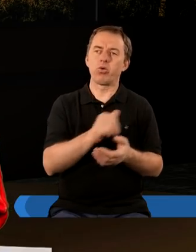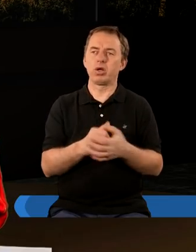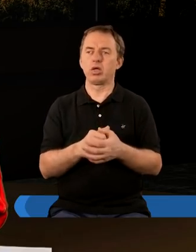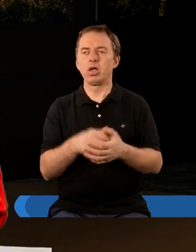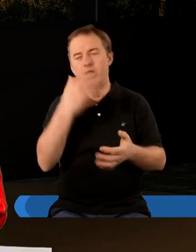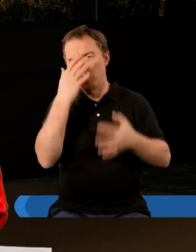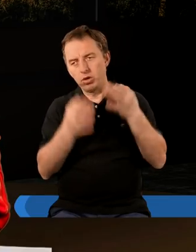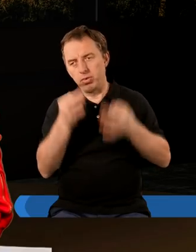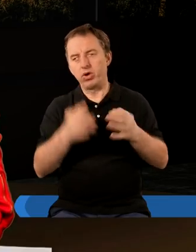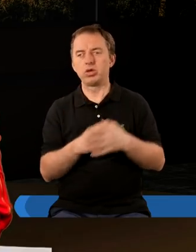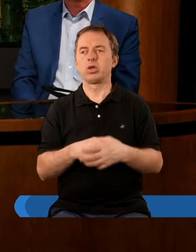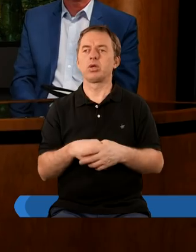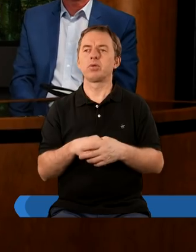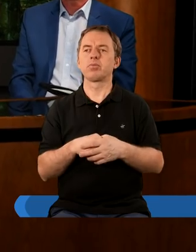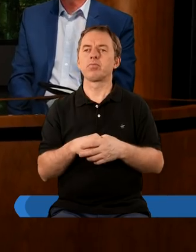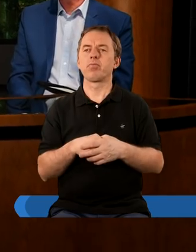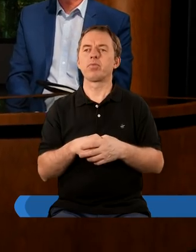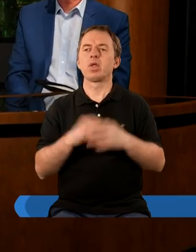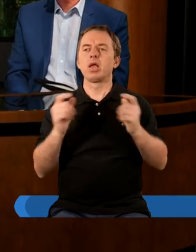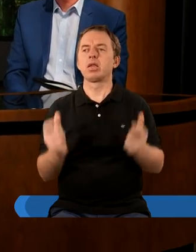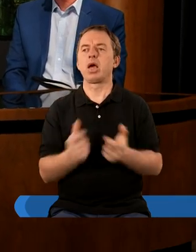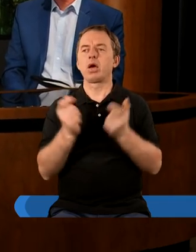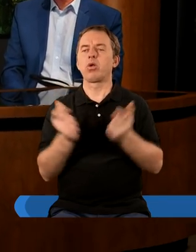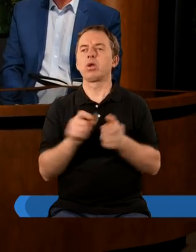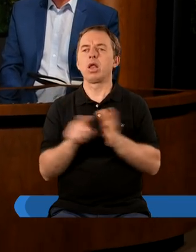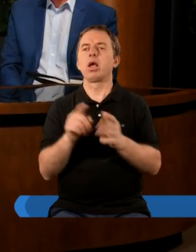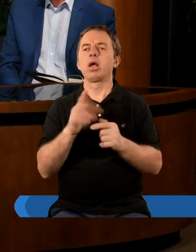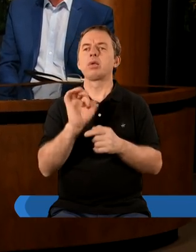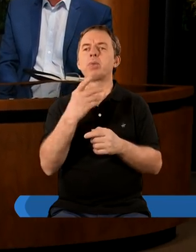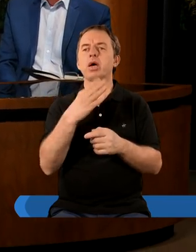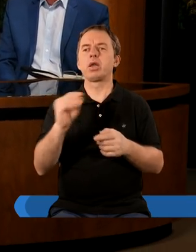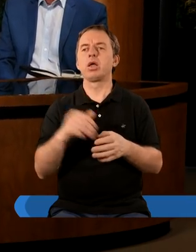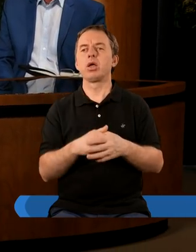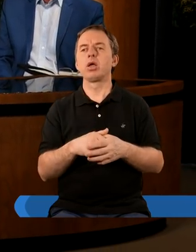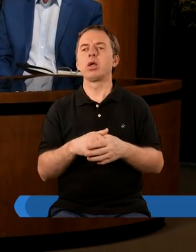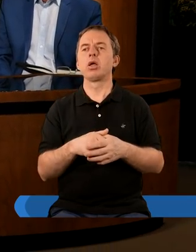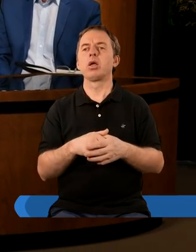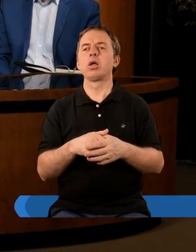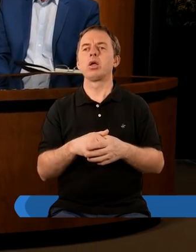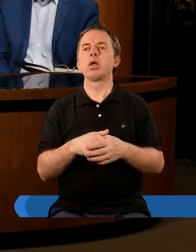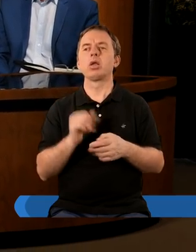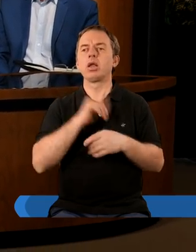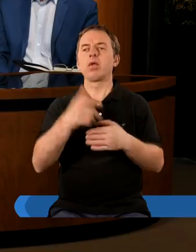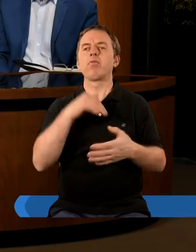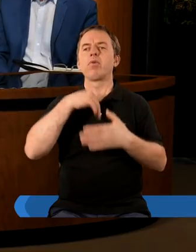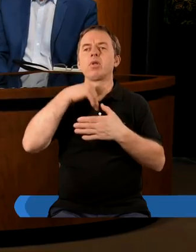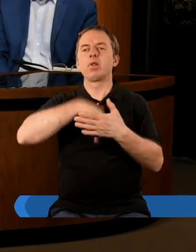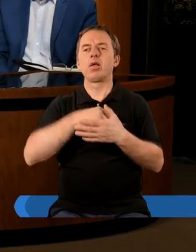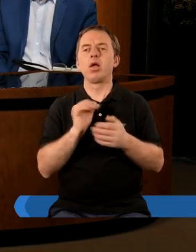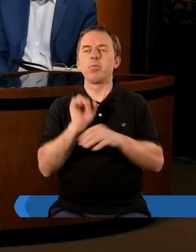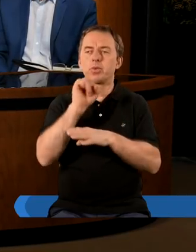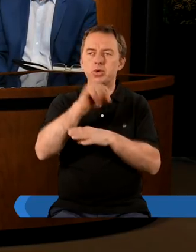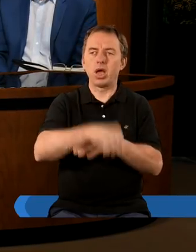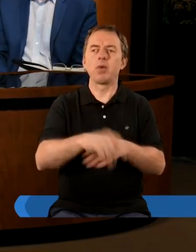z wątpliwości. Zagrożeniem dla Kościoła w smyrnie było to działanie zewnętrzne, ta